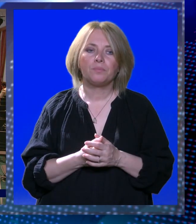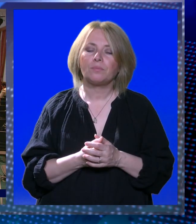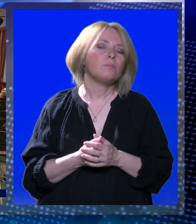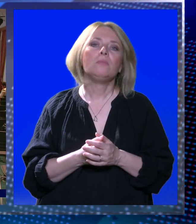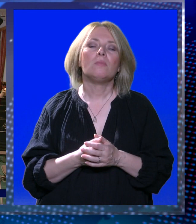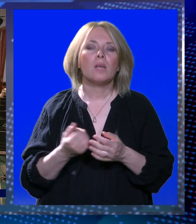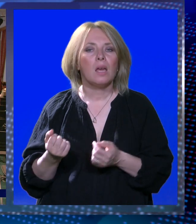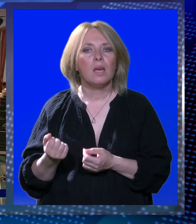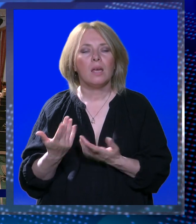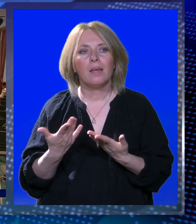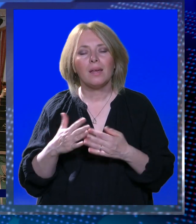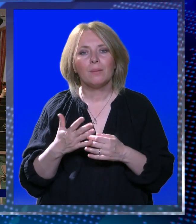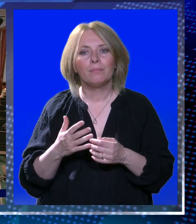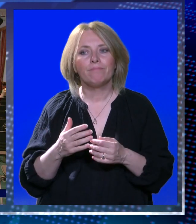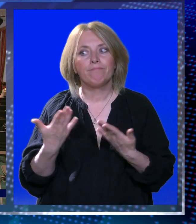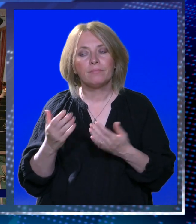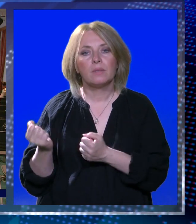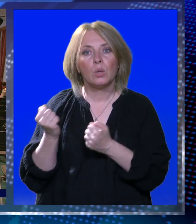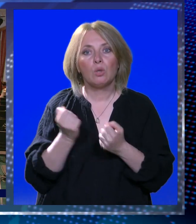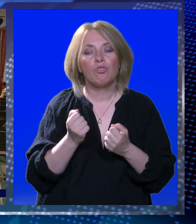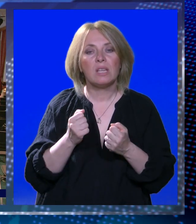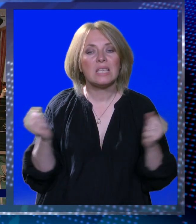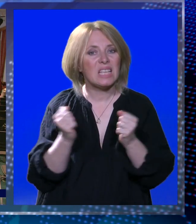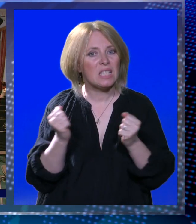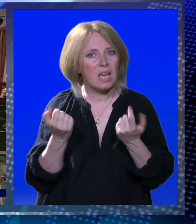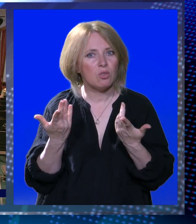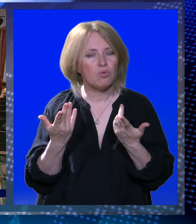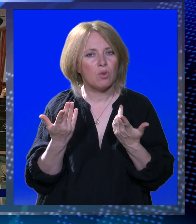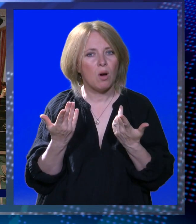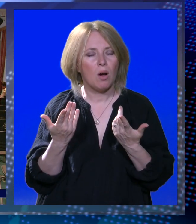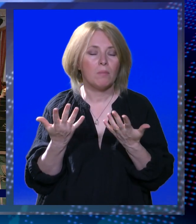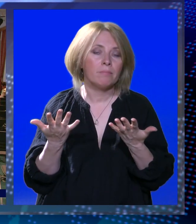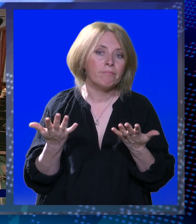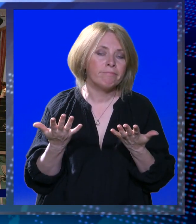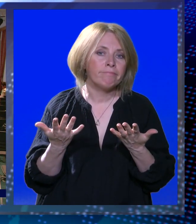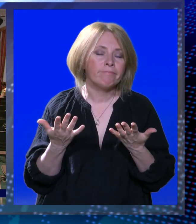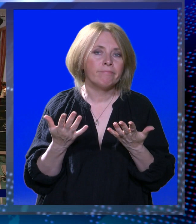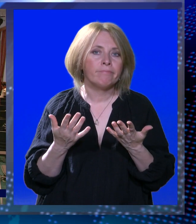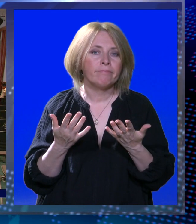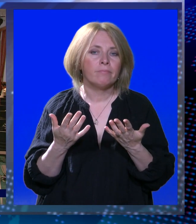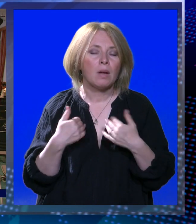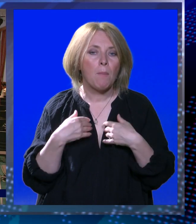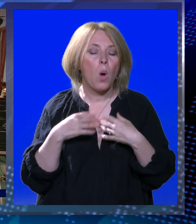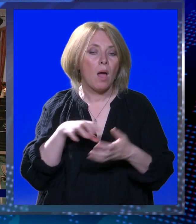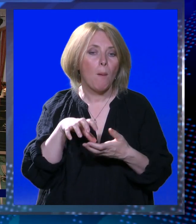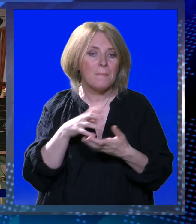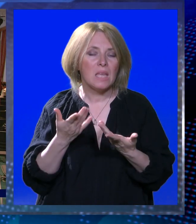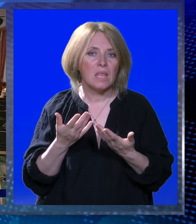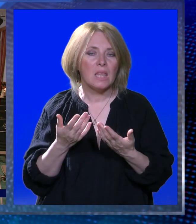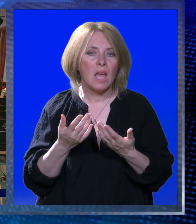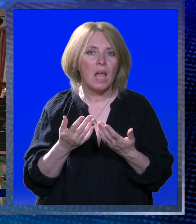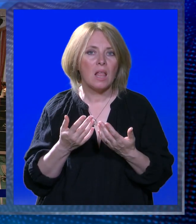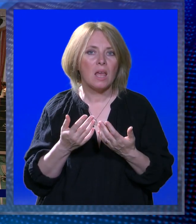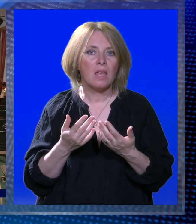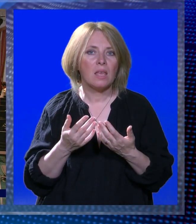nošenje sa stresom se svodi na nekakva osobna uvjerenja koje mi imamo u životu. Moj obitelj je